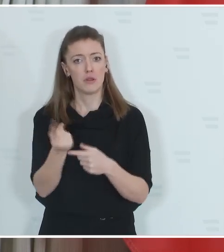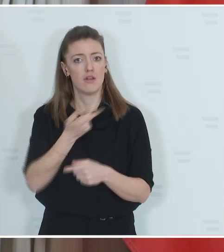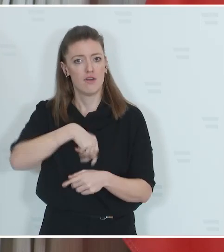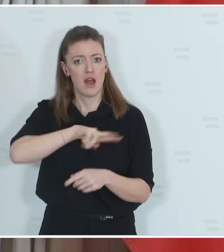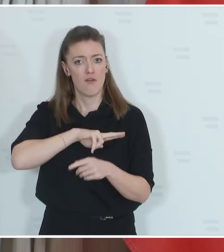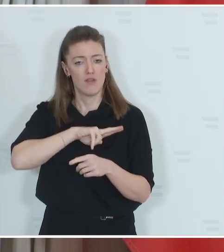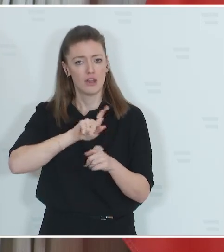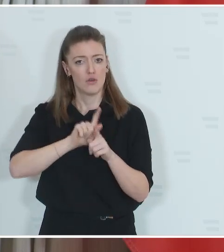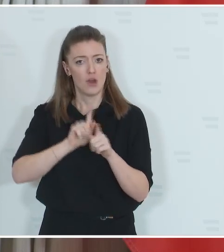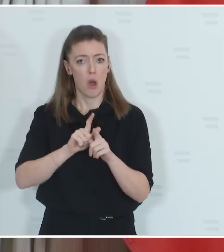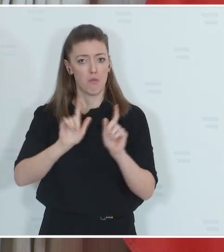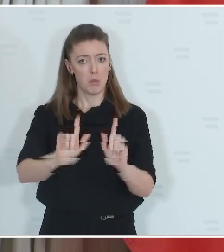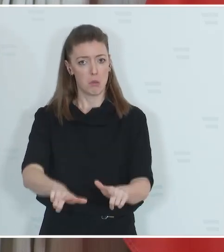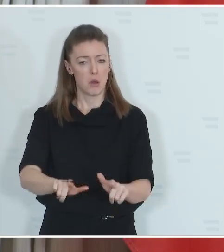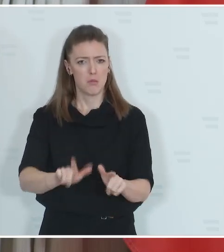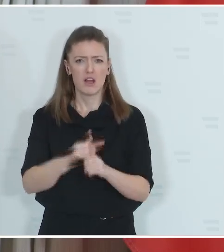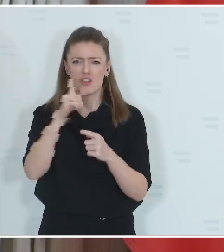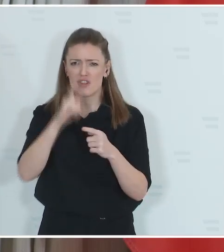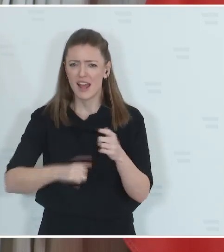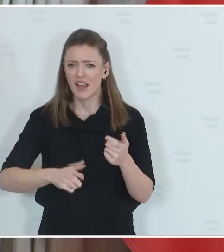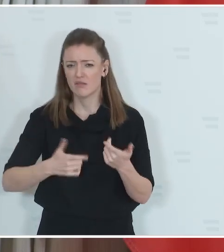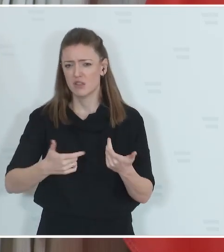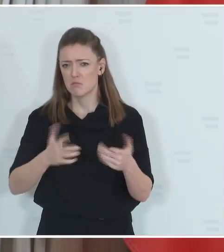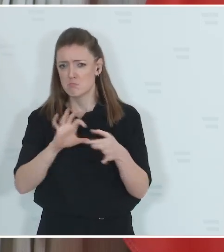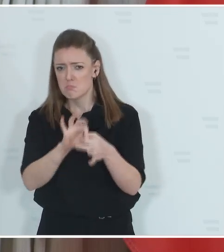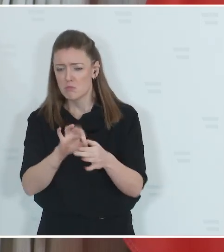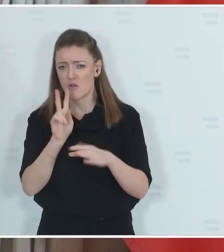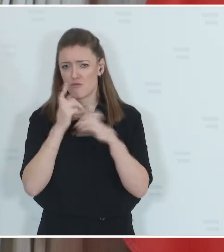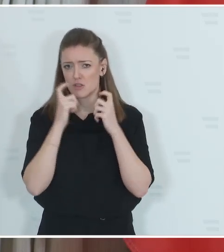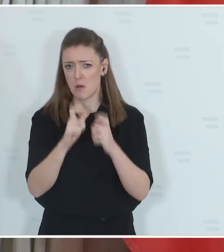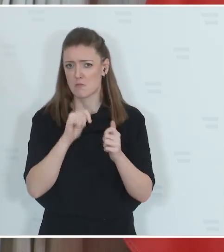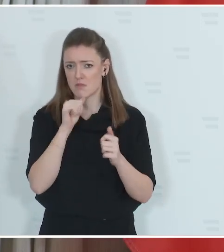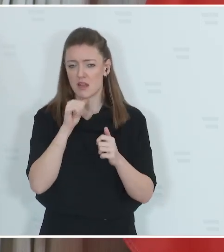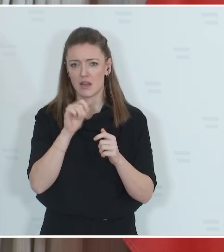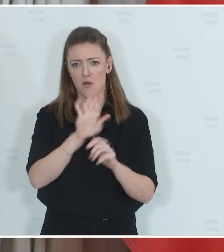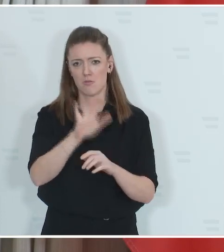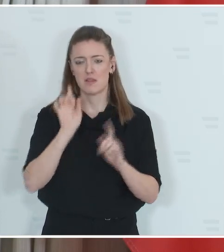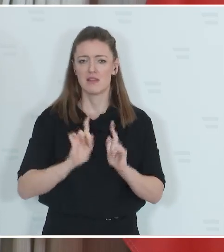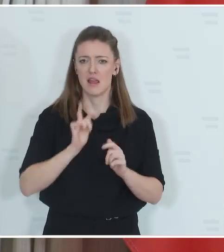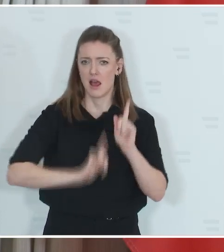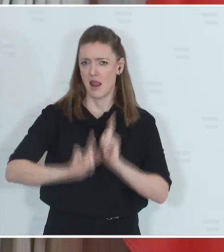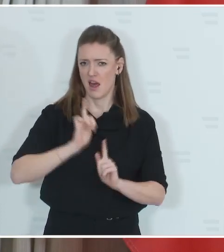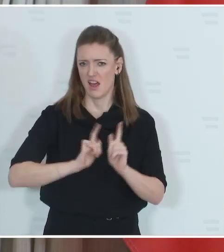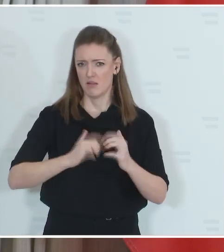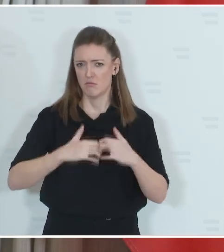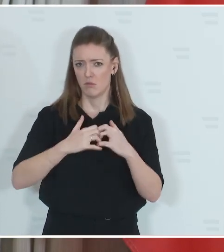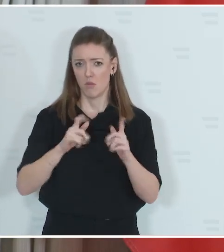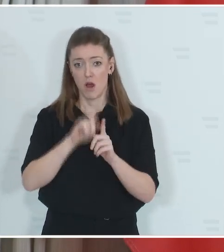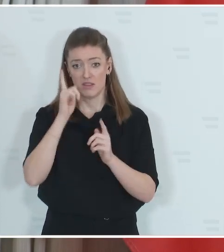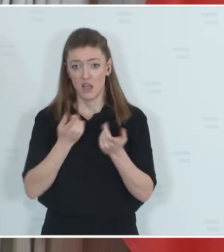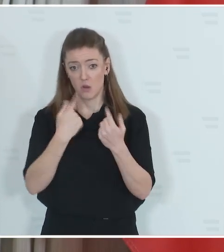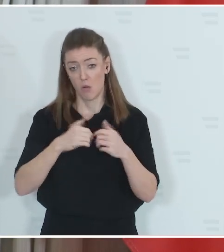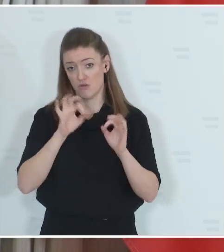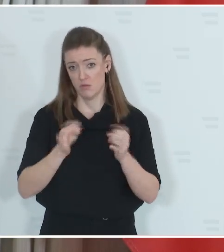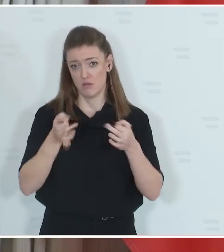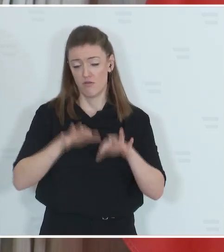hat dann oft zur Folge, dass schlechte Haltung stattfindet, dass Tierleid entsteht, dass im schlimmsten Fall Tiere aggressiv werden